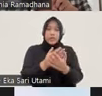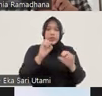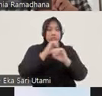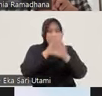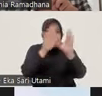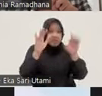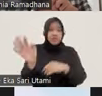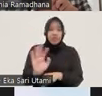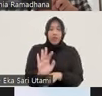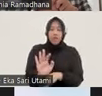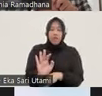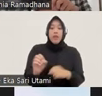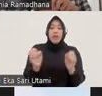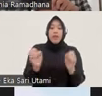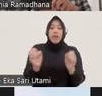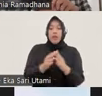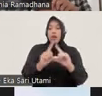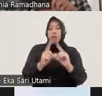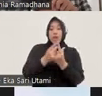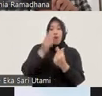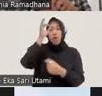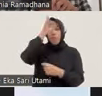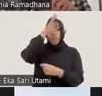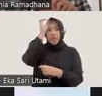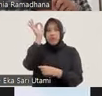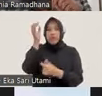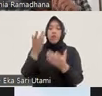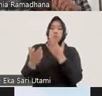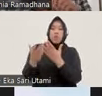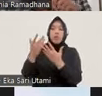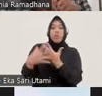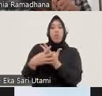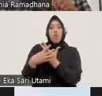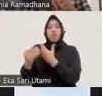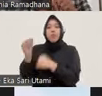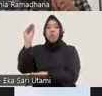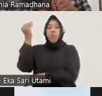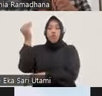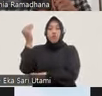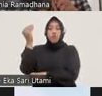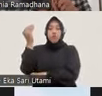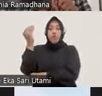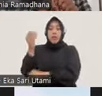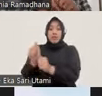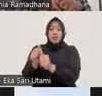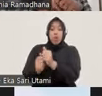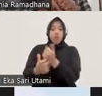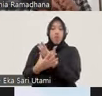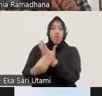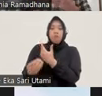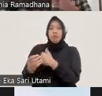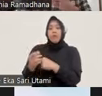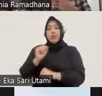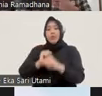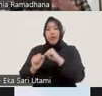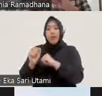kepolisian yang mungkin meniru atasannya untuk cawe-cawe, namun kali ini cawe-cawe